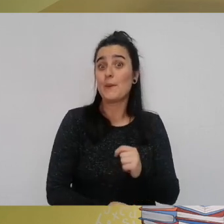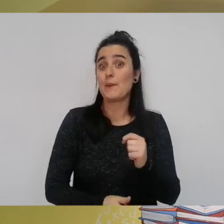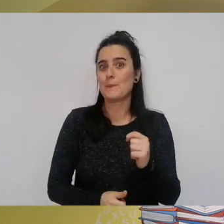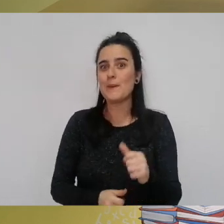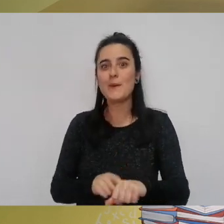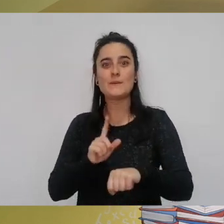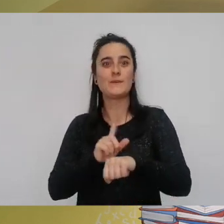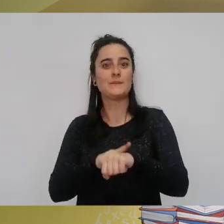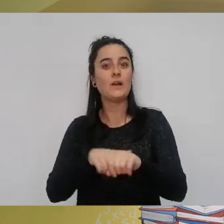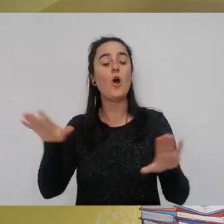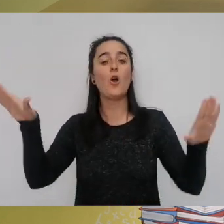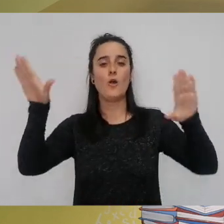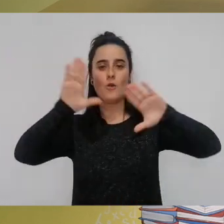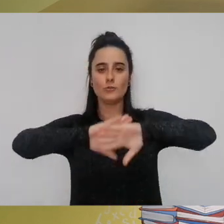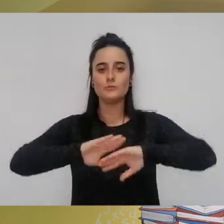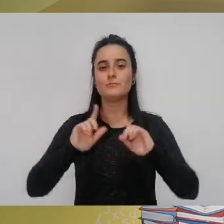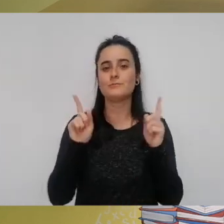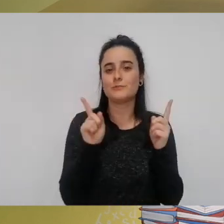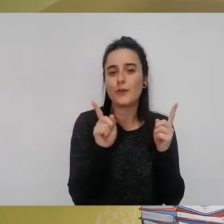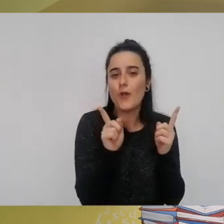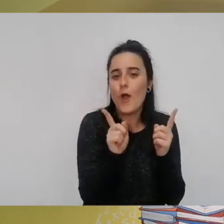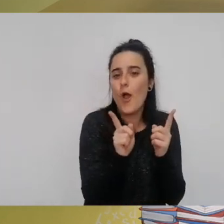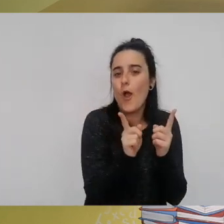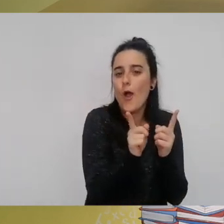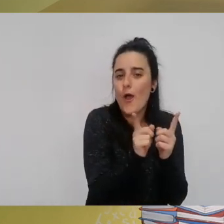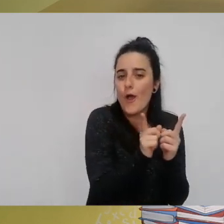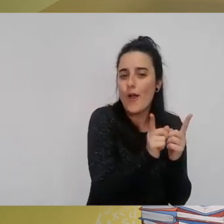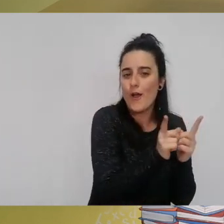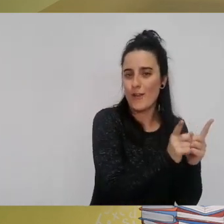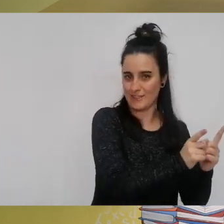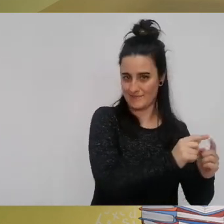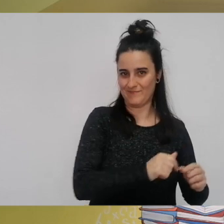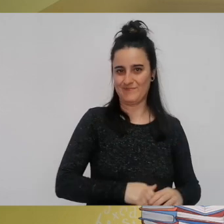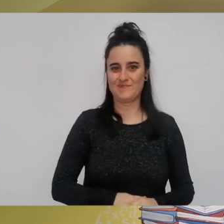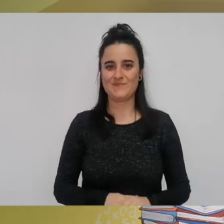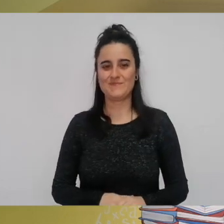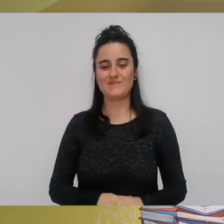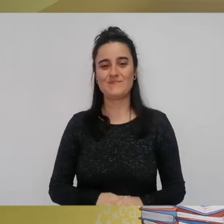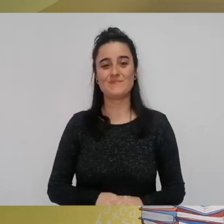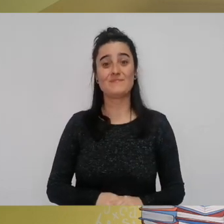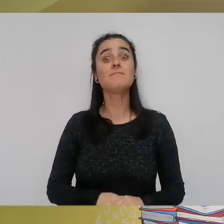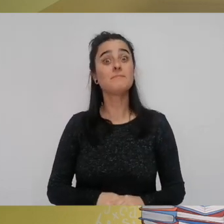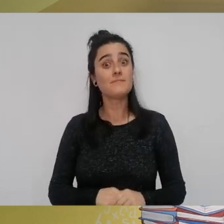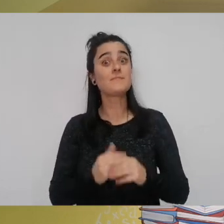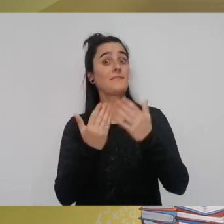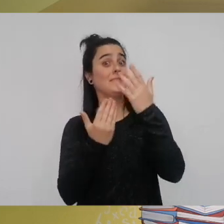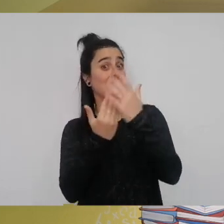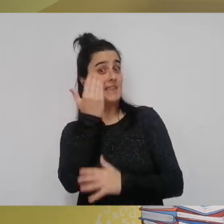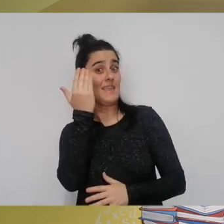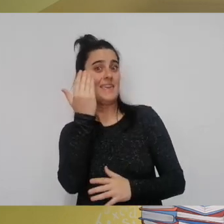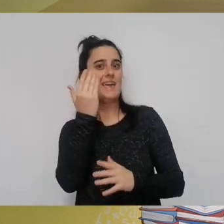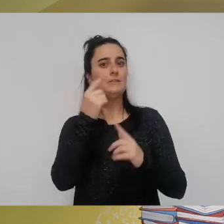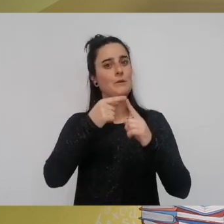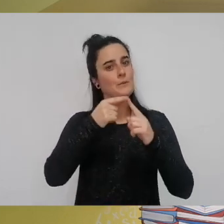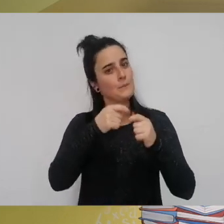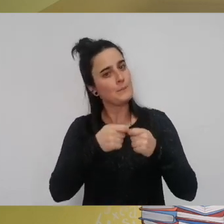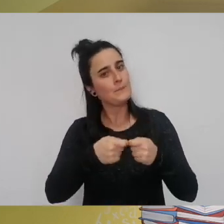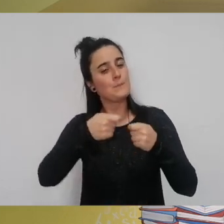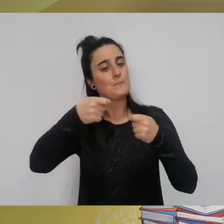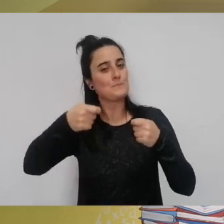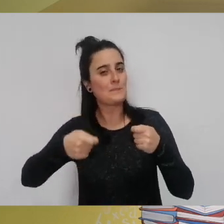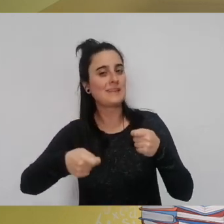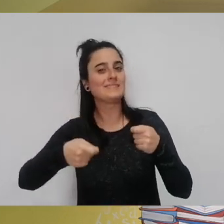gaua mosten axiko naiz eta mosten eta mosten egu nagero zeta luceago